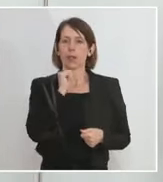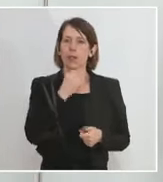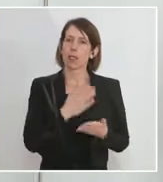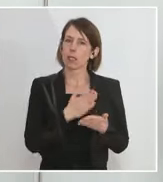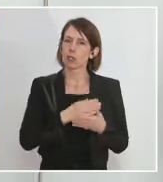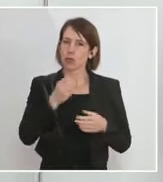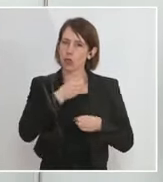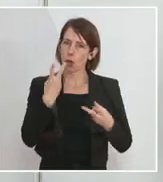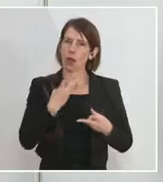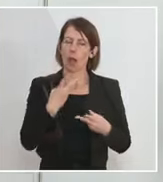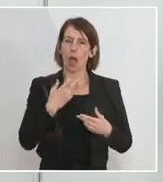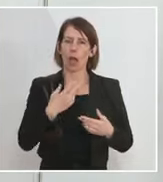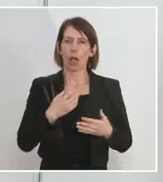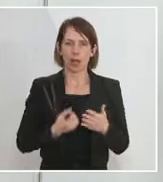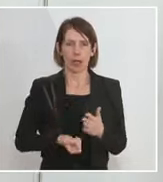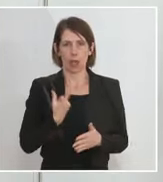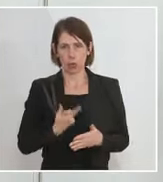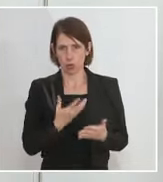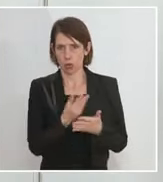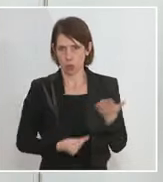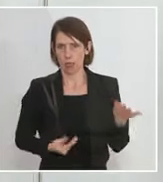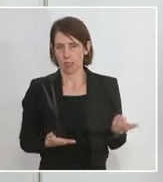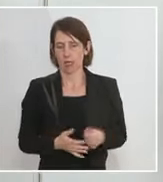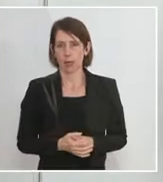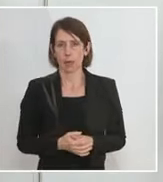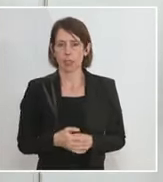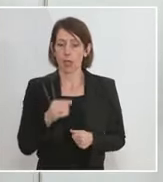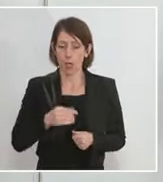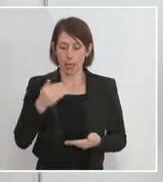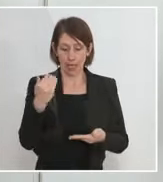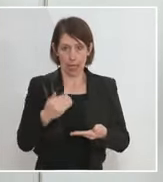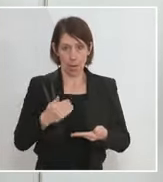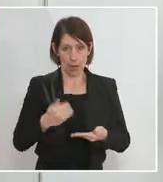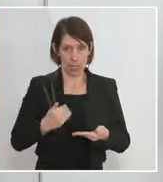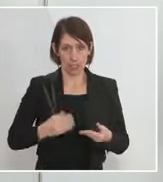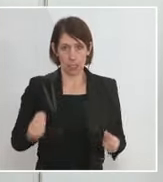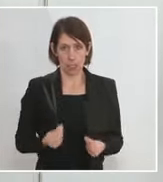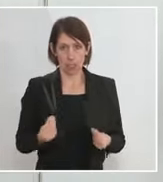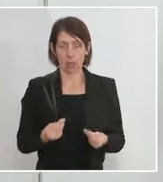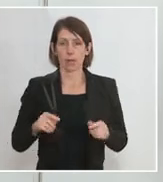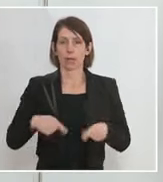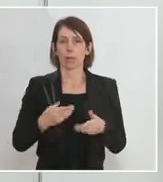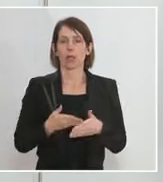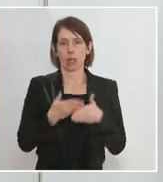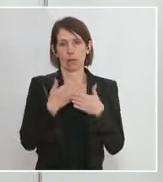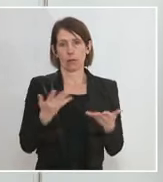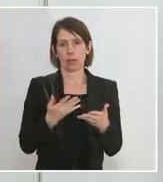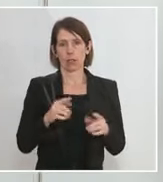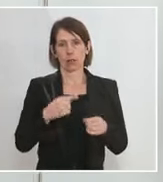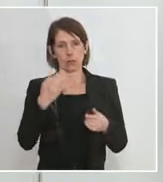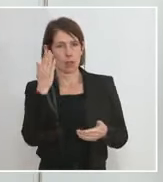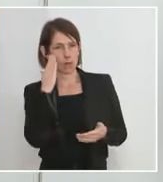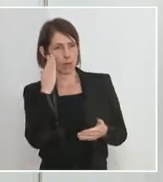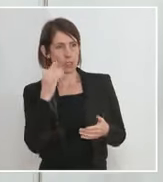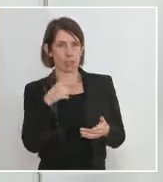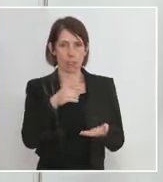herausgekommen. Und diese Regelmäßigkeit führt eben dazu, dass wir hier tatsächlich gewiss sein können, dass die